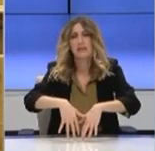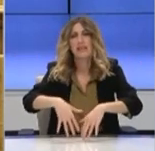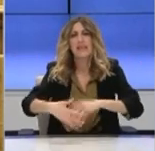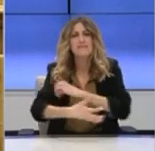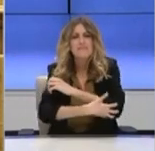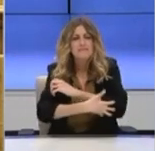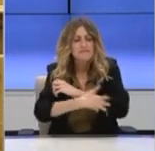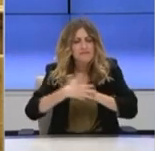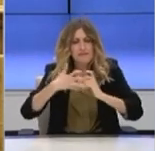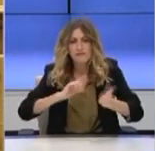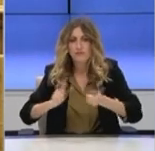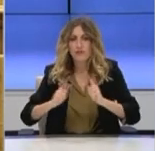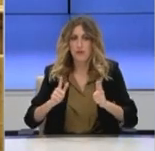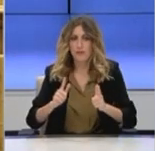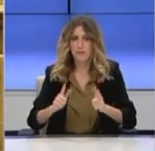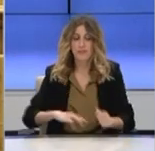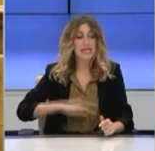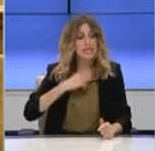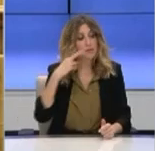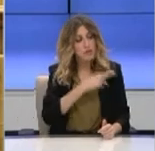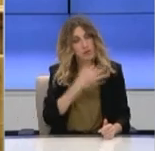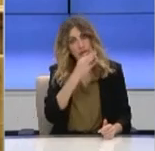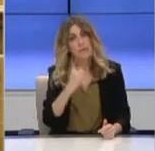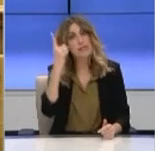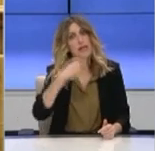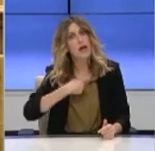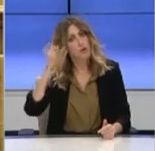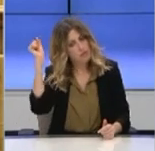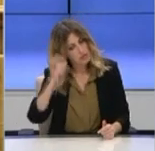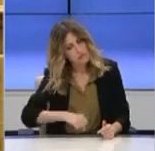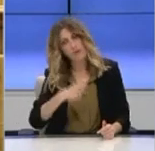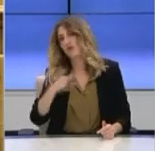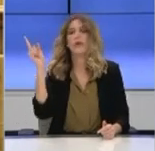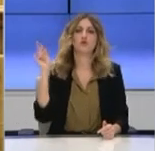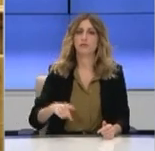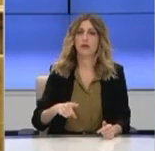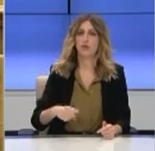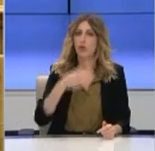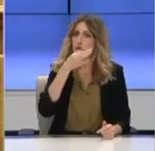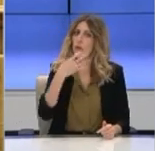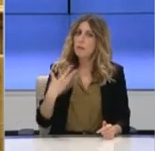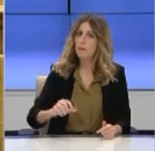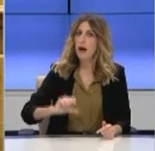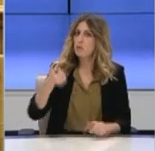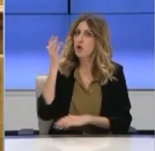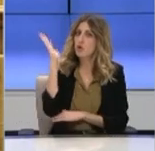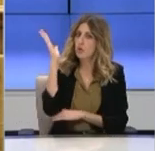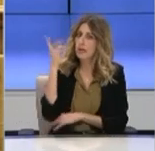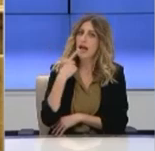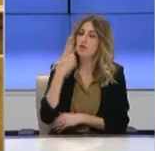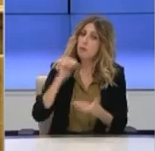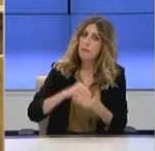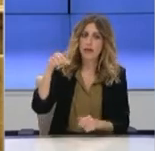Κύριε Πρωθυπουργέ είπατε κάτι στο οποίο θα συμφωνήσω ο πολίτης. Το τόνισα και στην πρωτολογία μου. Θα το πω και τώρα. Εδώ μέσα